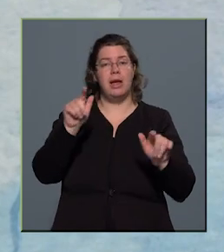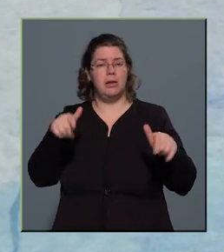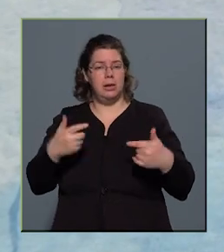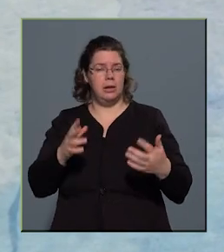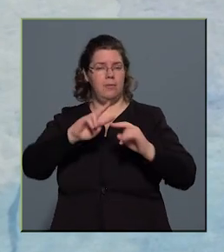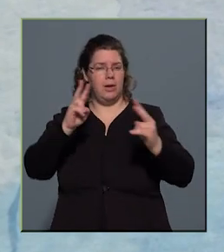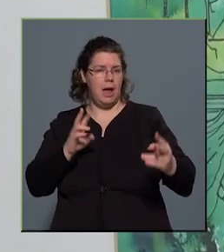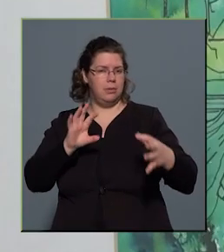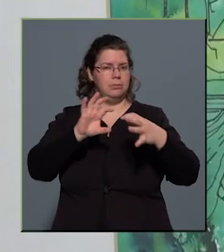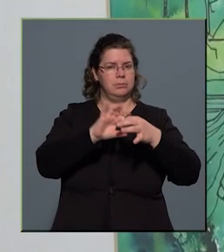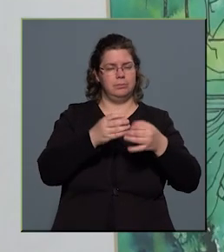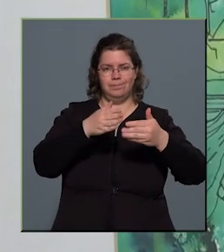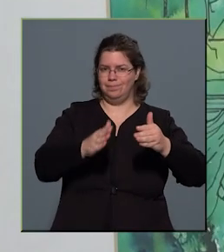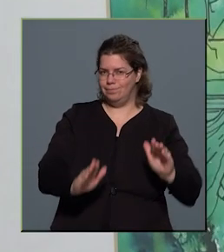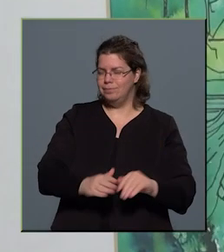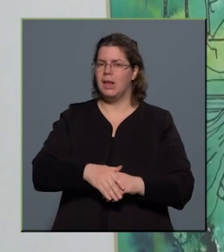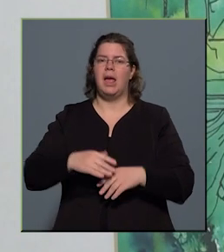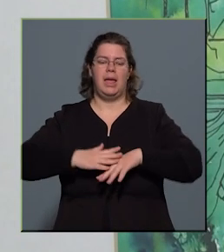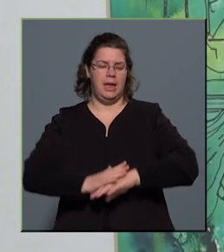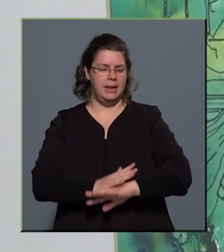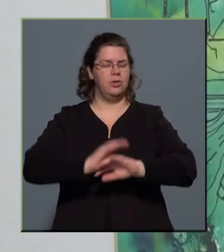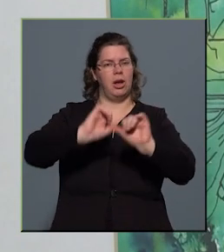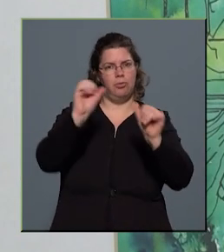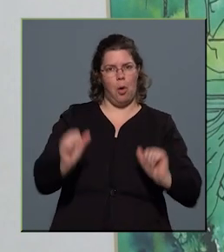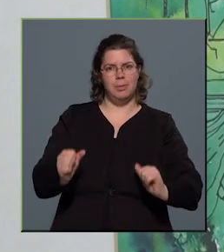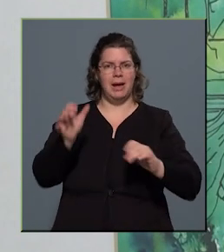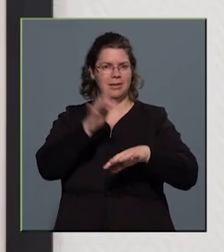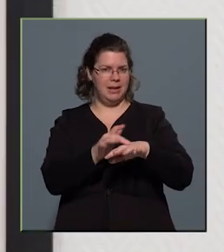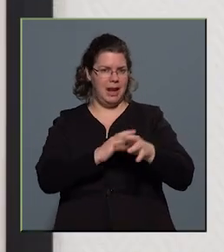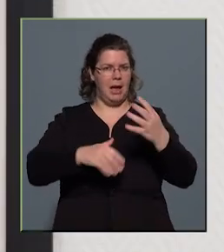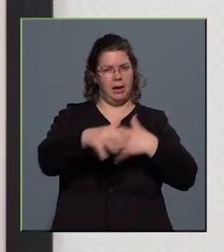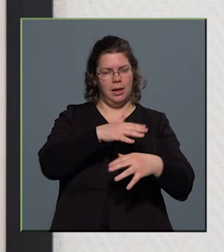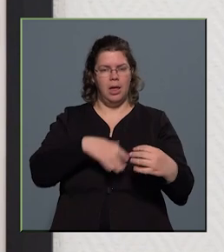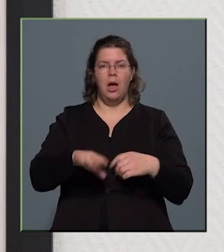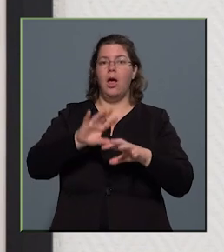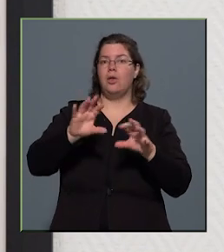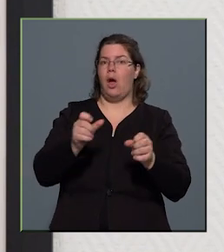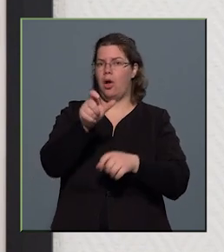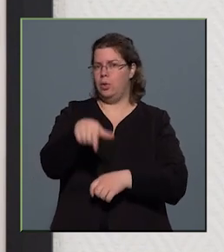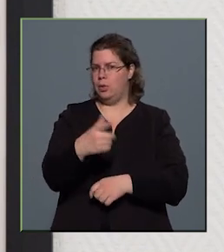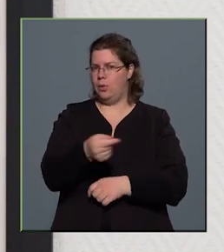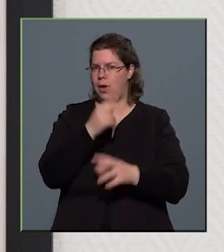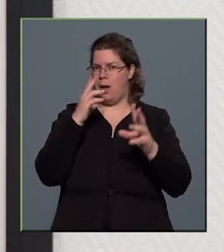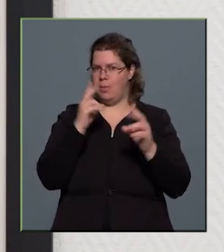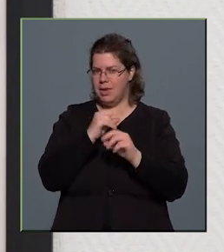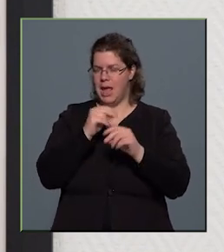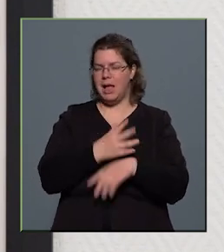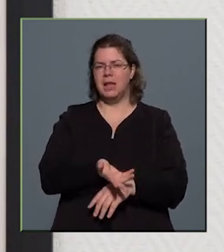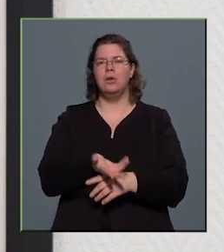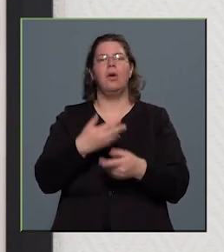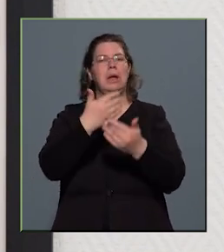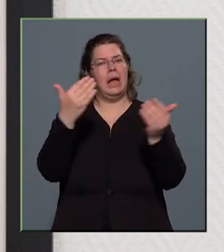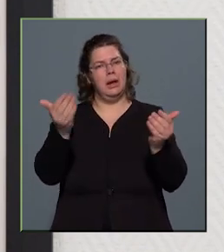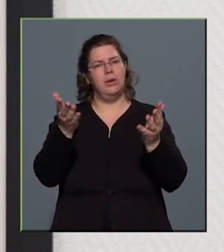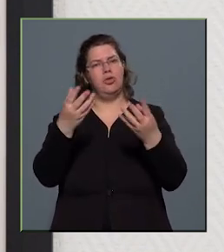közti kaput nyitja meg. Érzések, formák, színek kavalkádja. Az alkotóval beszélgettünk a kiállítás anyagáról és